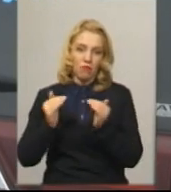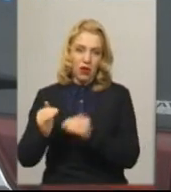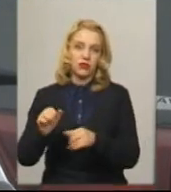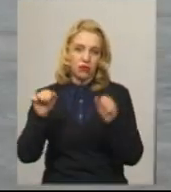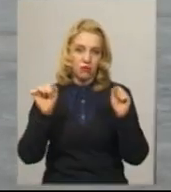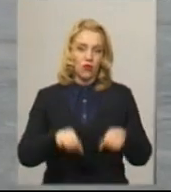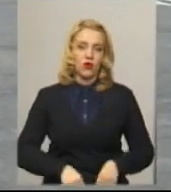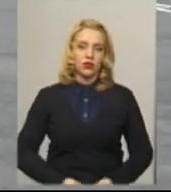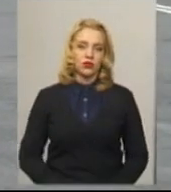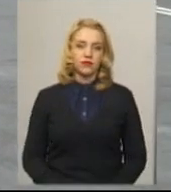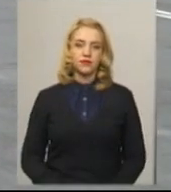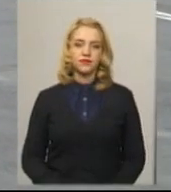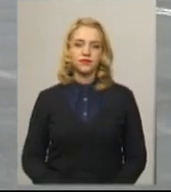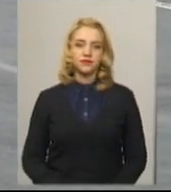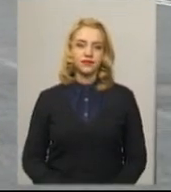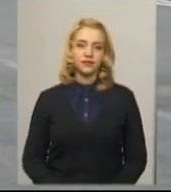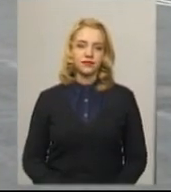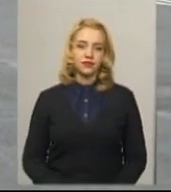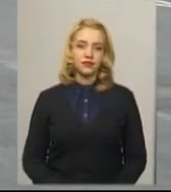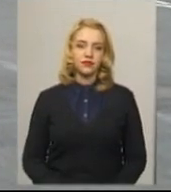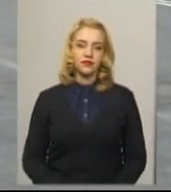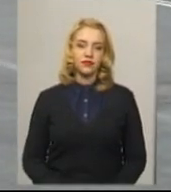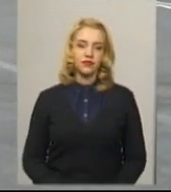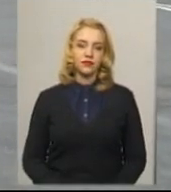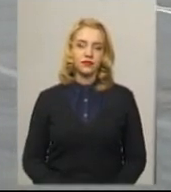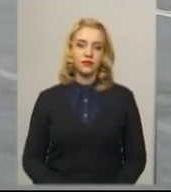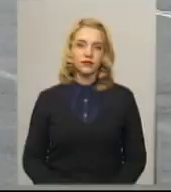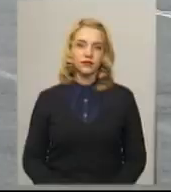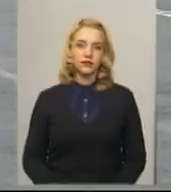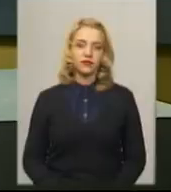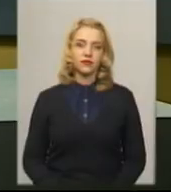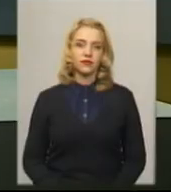Варажцова, Олександр Горішевський, Віктор Кривий. Новини на Суспільному. Хмельницький.